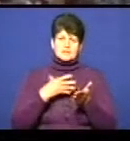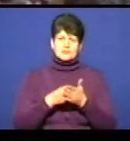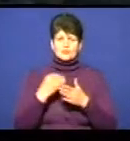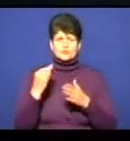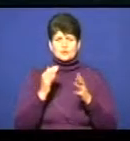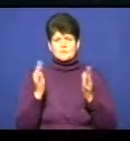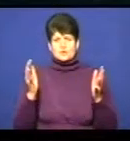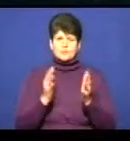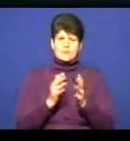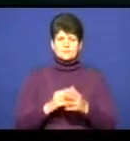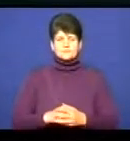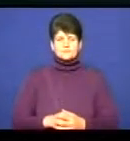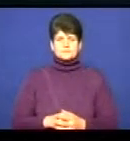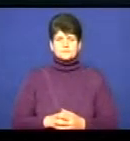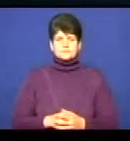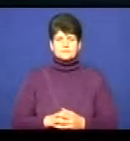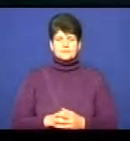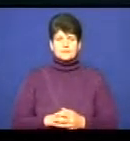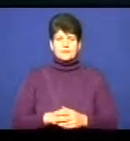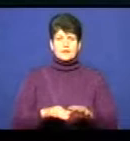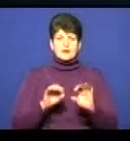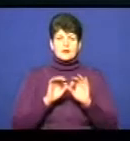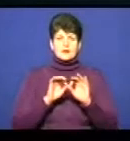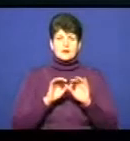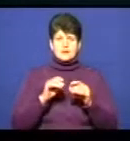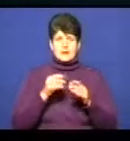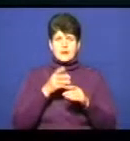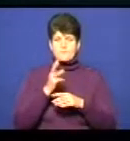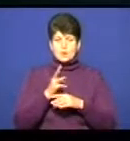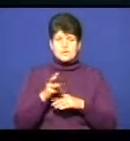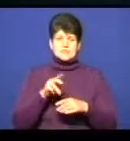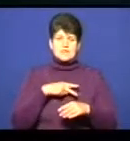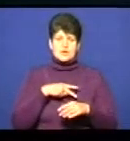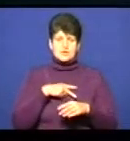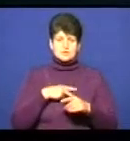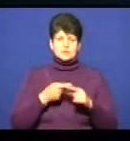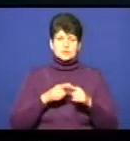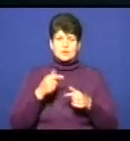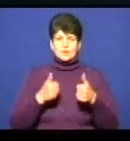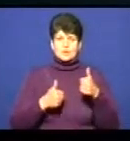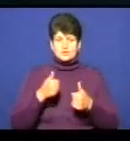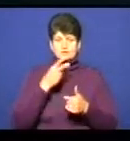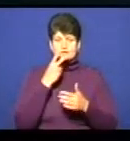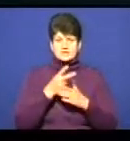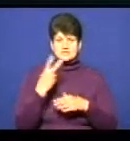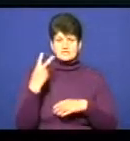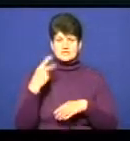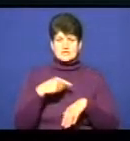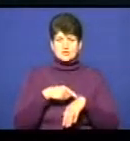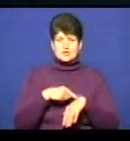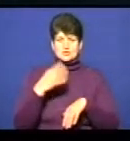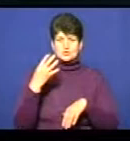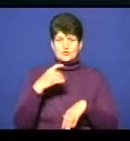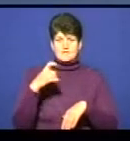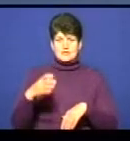більшу чи меншу. Репортаж з нагородження переможців літературно-мистецького конкурсу «Тернослов» дивіться о 20-й годині 40